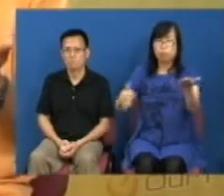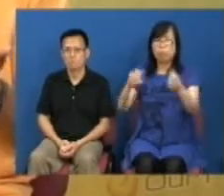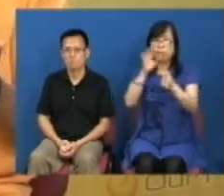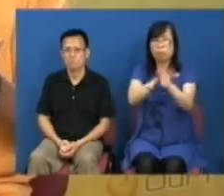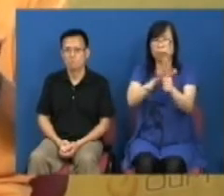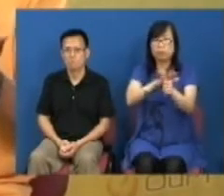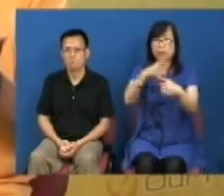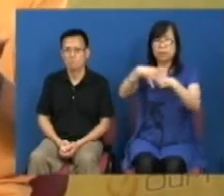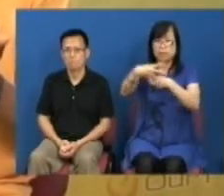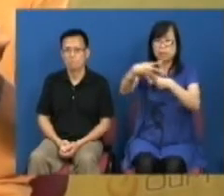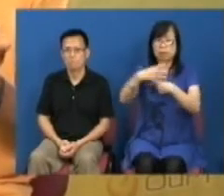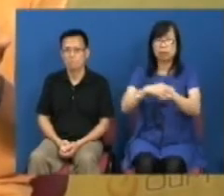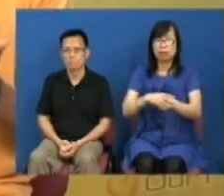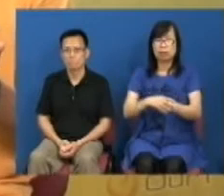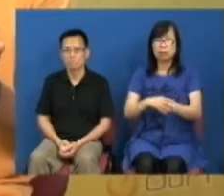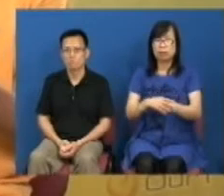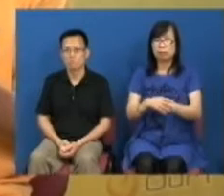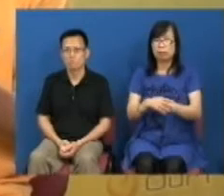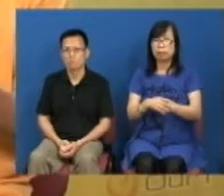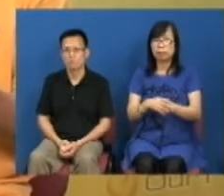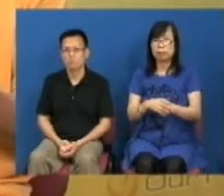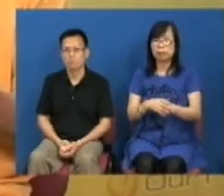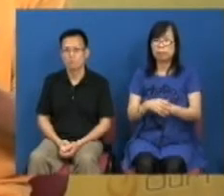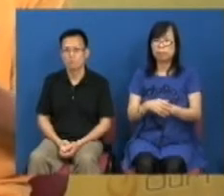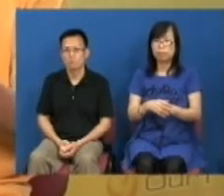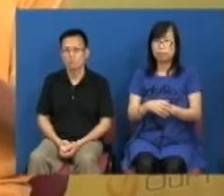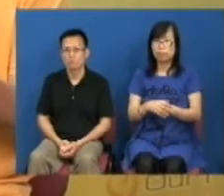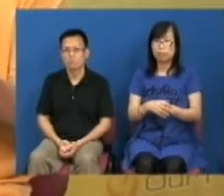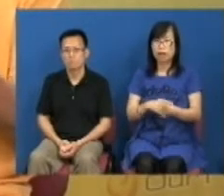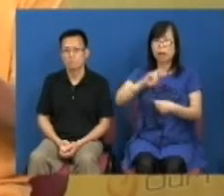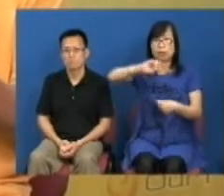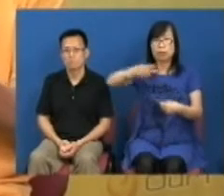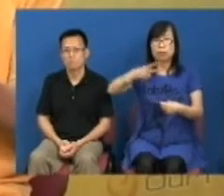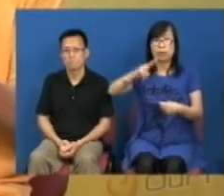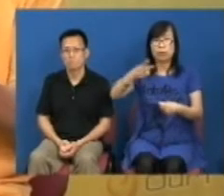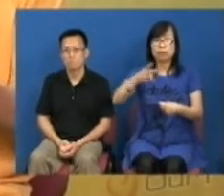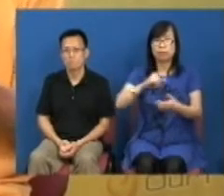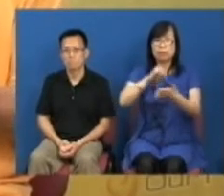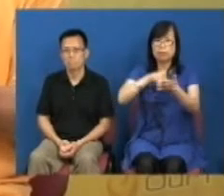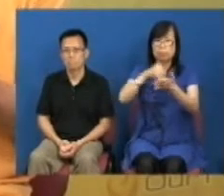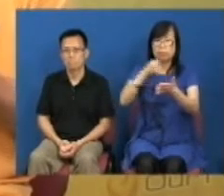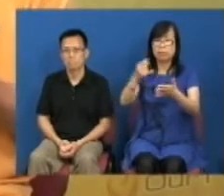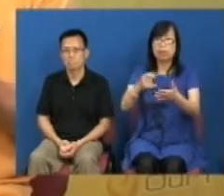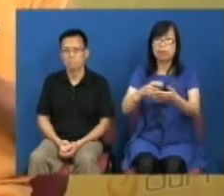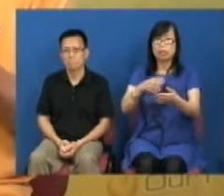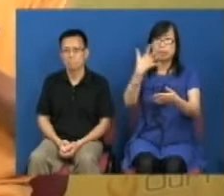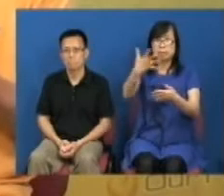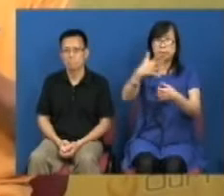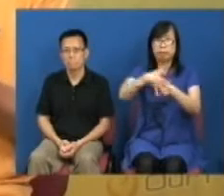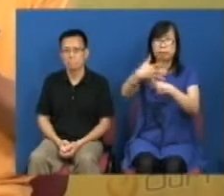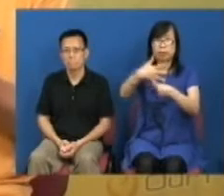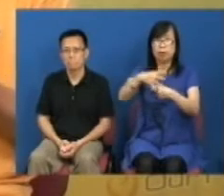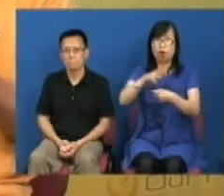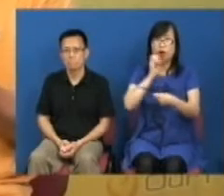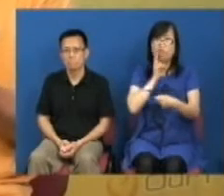个就是改革不二岁制第五个就是谴责警